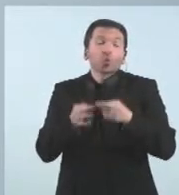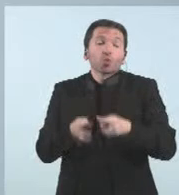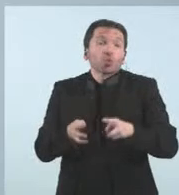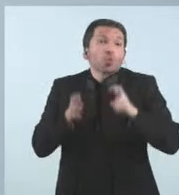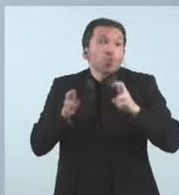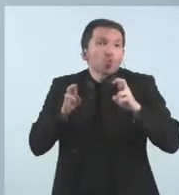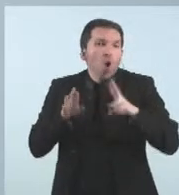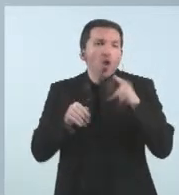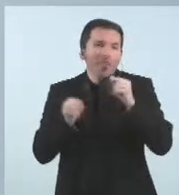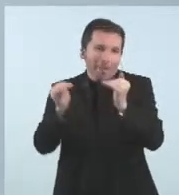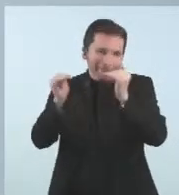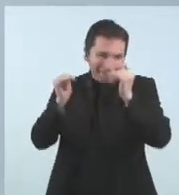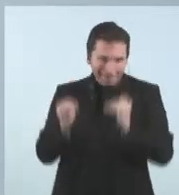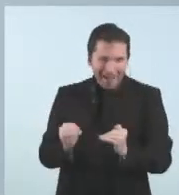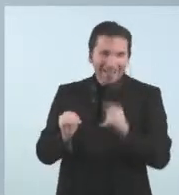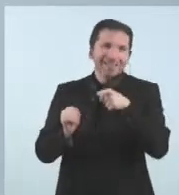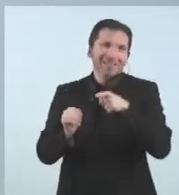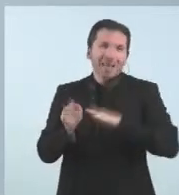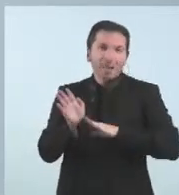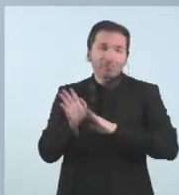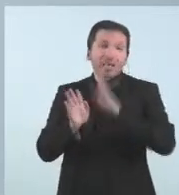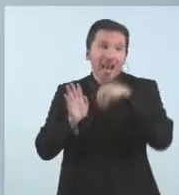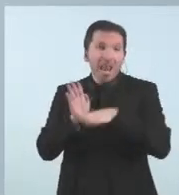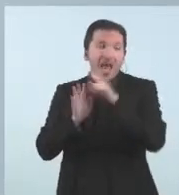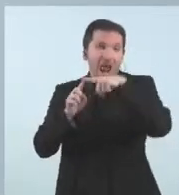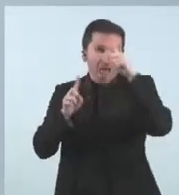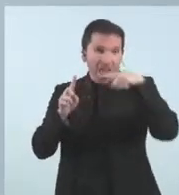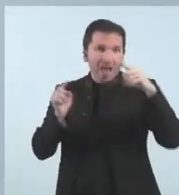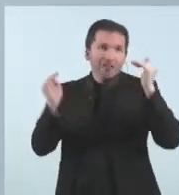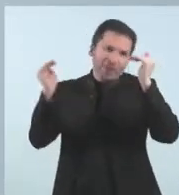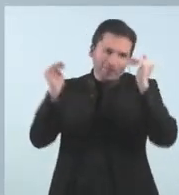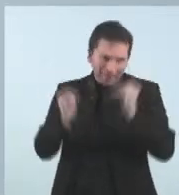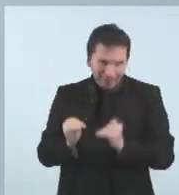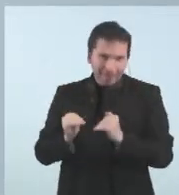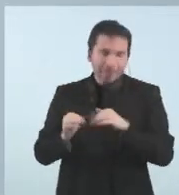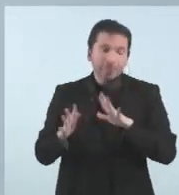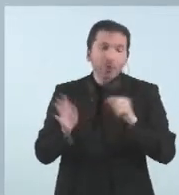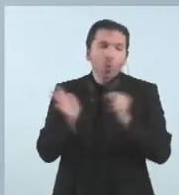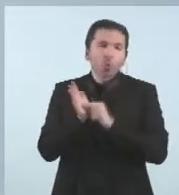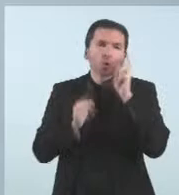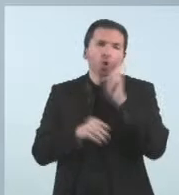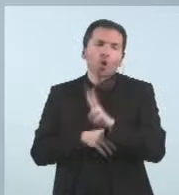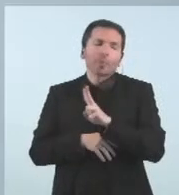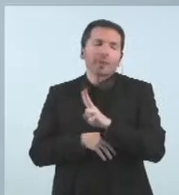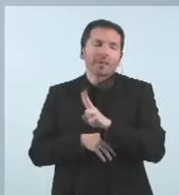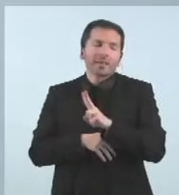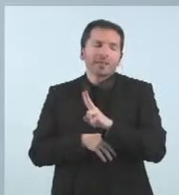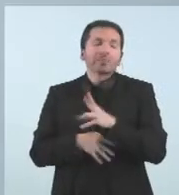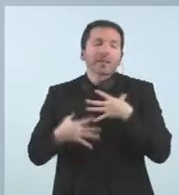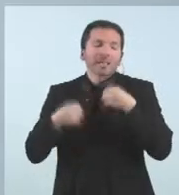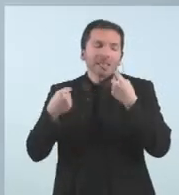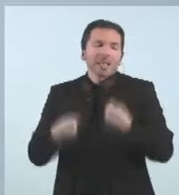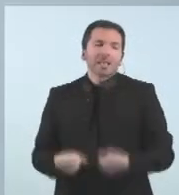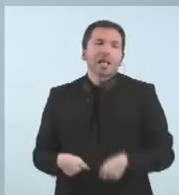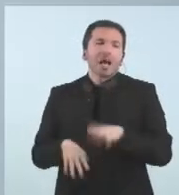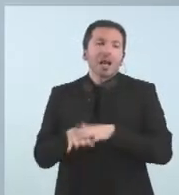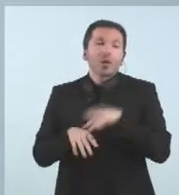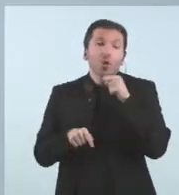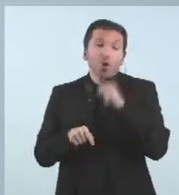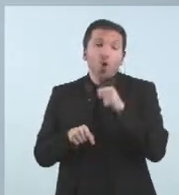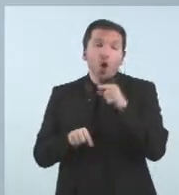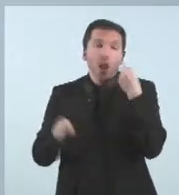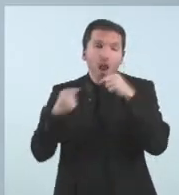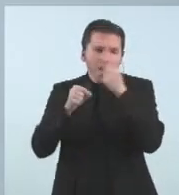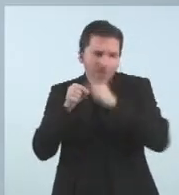veurem en les gràfiques, per poder arribar amb unes millors condicions des d'un punt de vista sanitari a la variant Omicron, que ens ha vingut tot